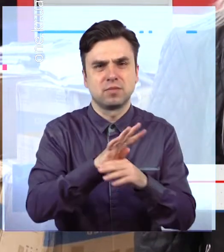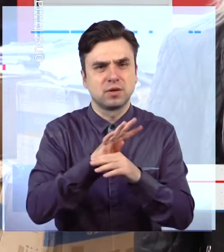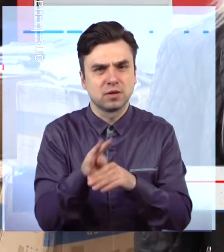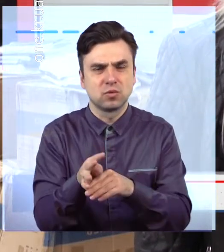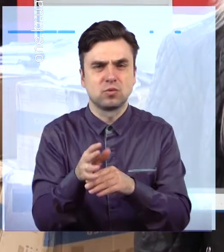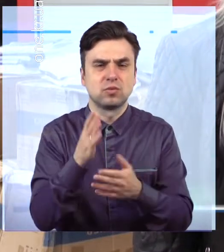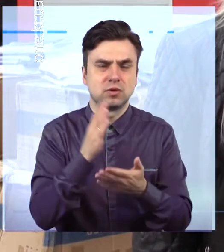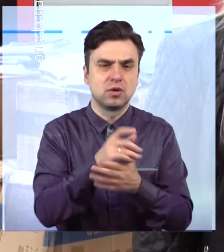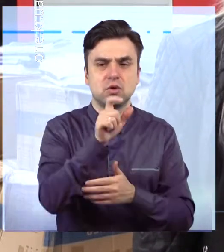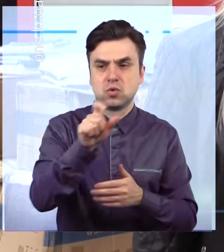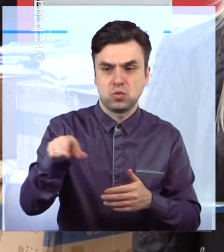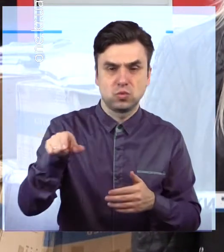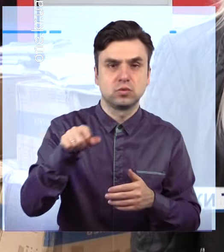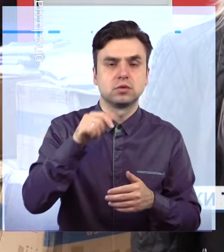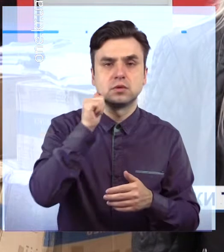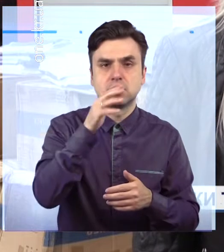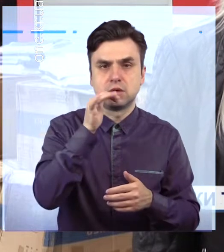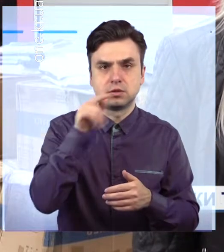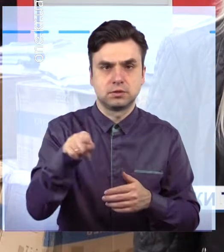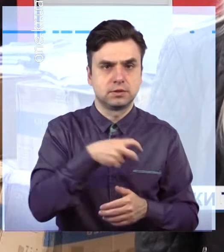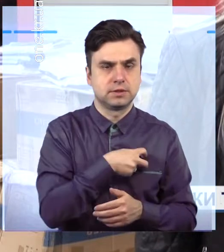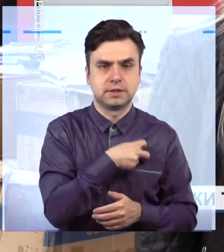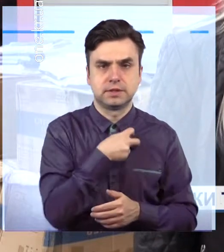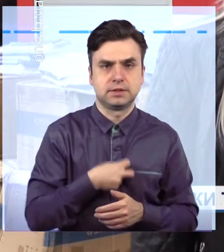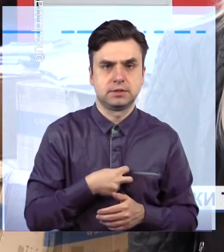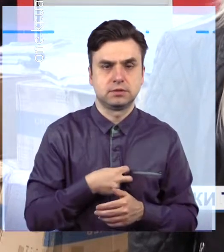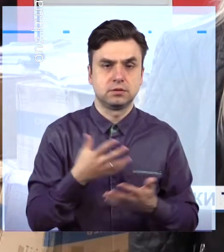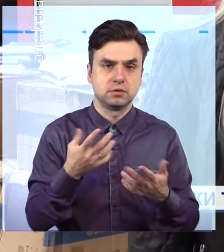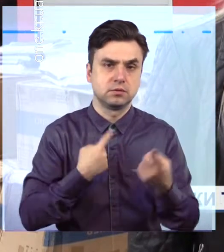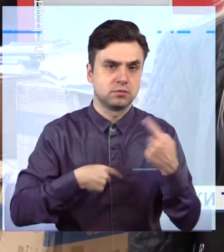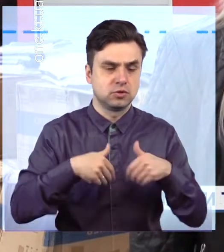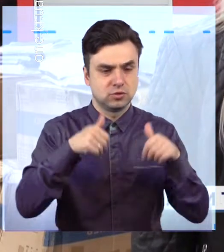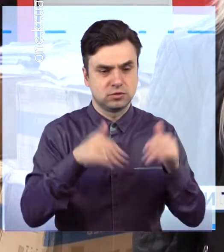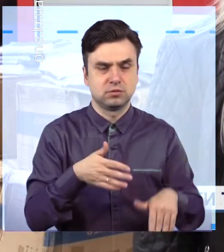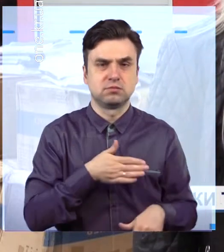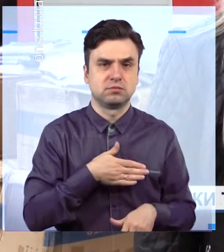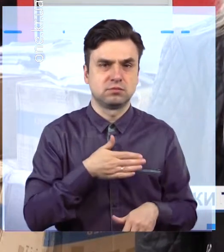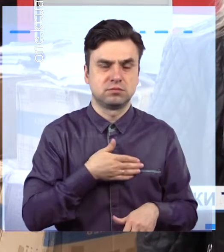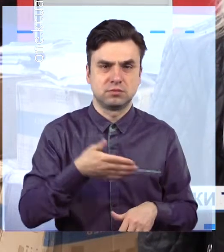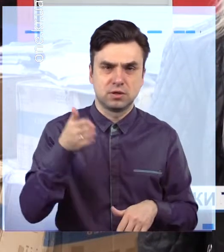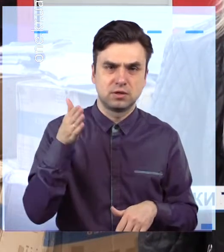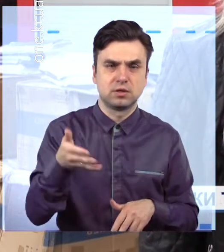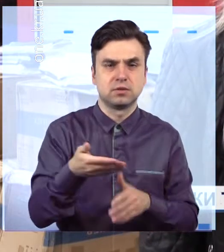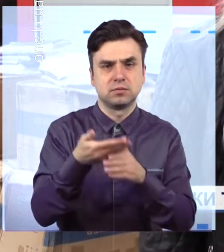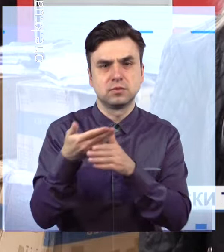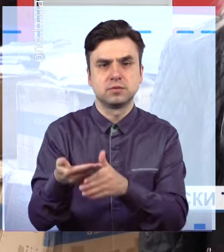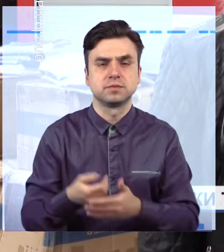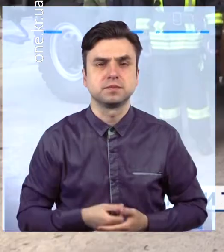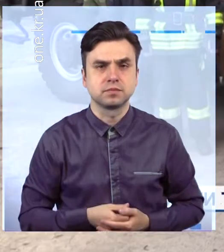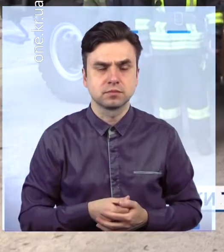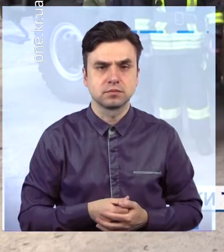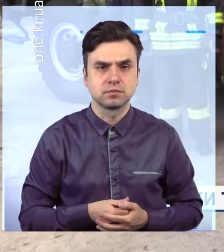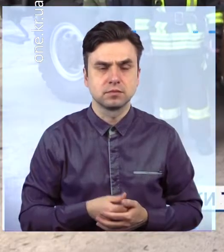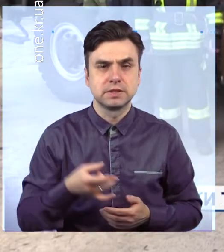знаходяться в зоні ризика, і такої благотворювальної акції ми вирішили німечко поучаствувати, допомогти.